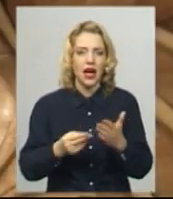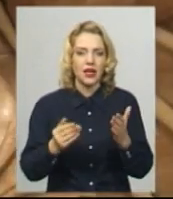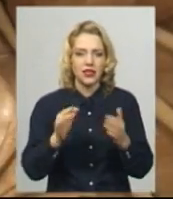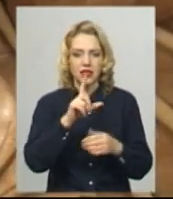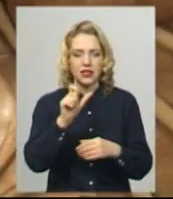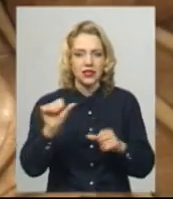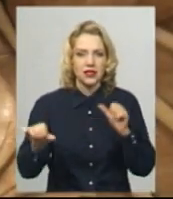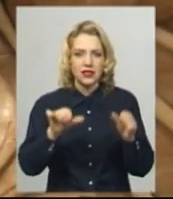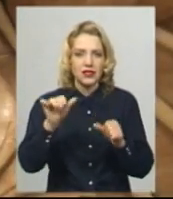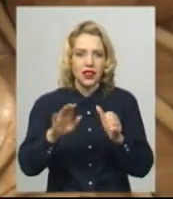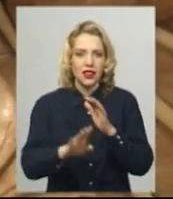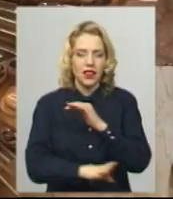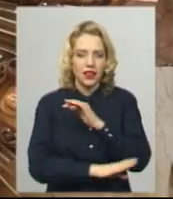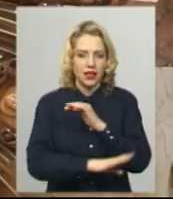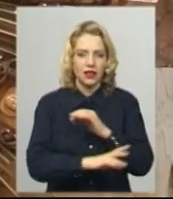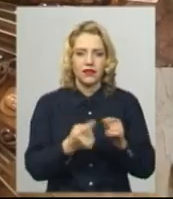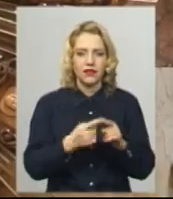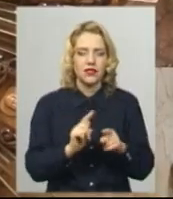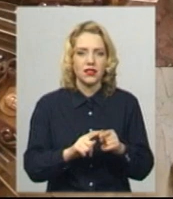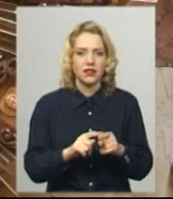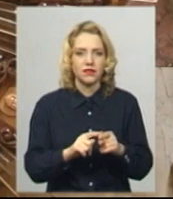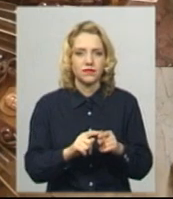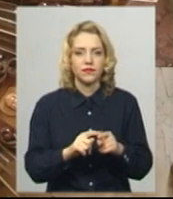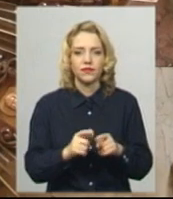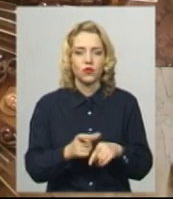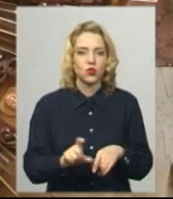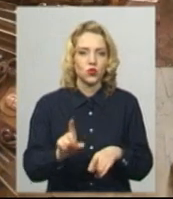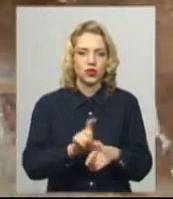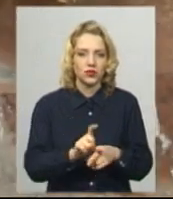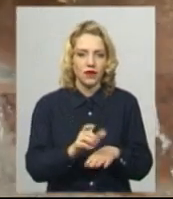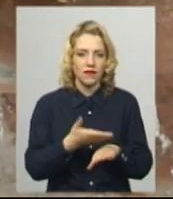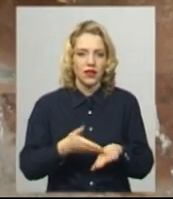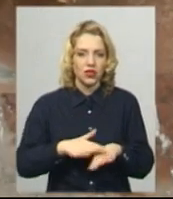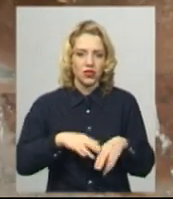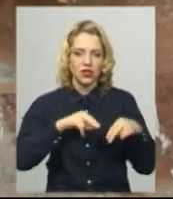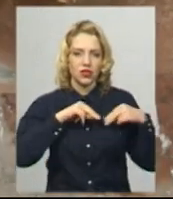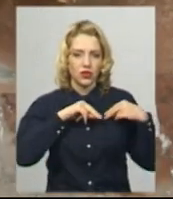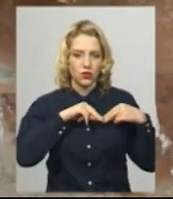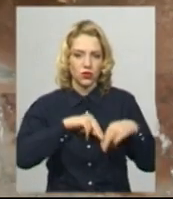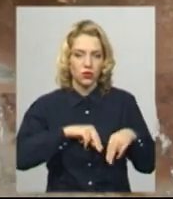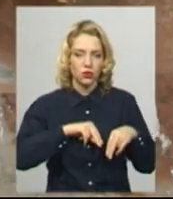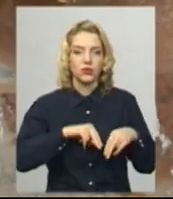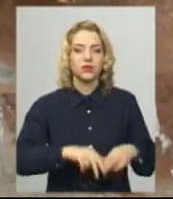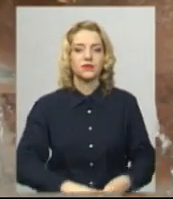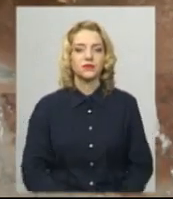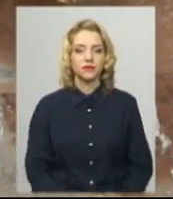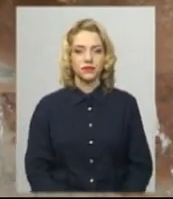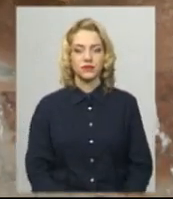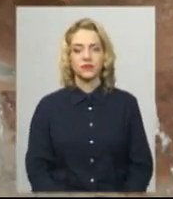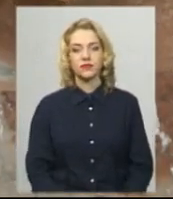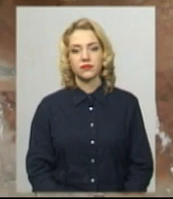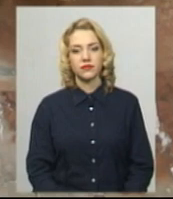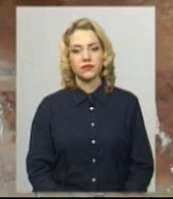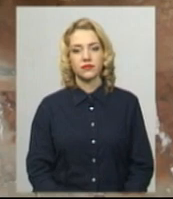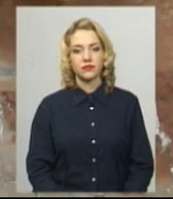дерева. Це дуже-дуже тяжкий труд, працю робити. Я